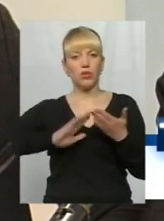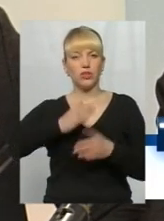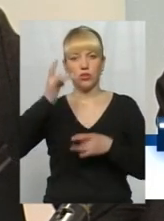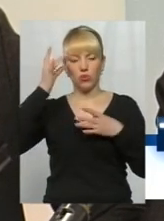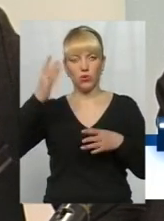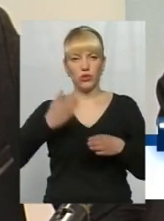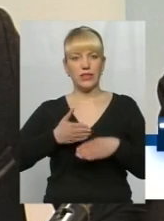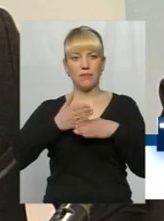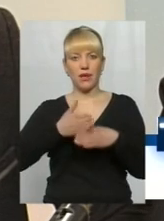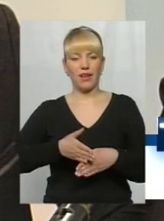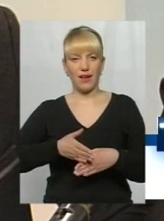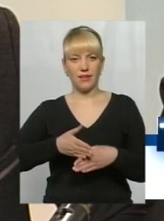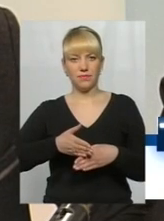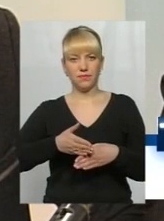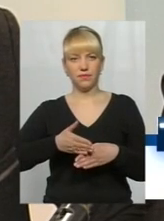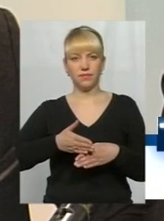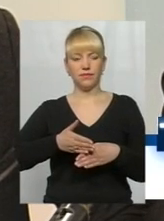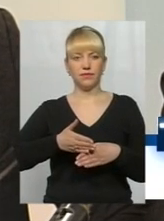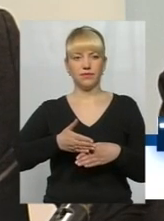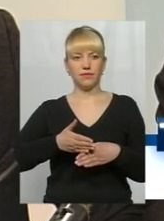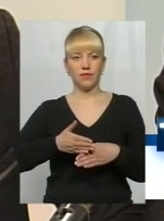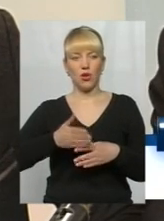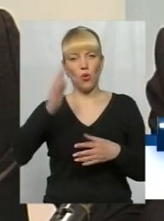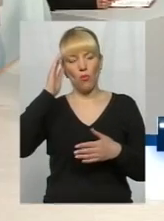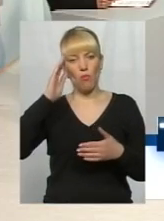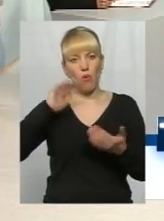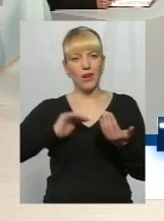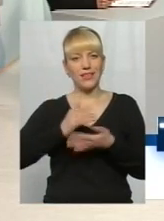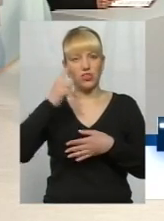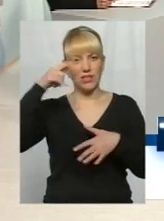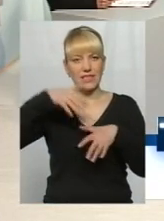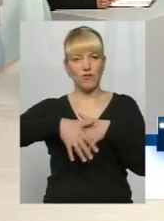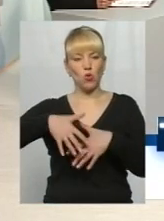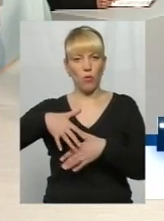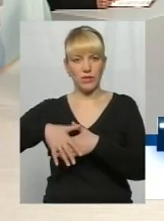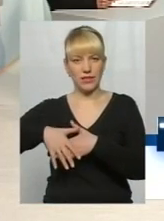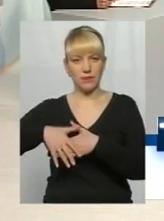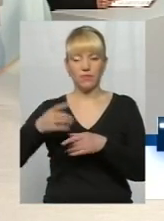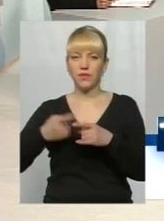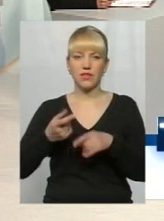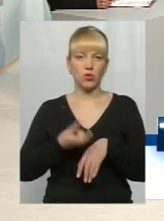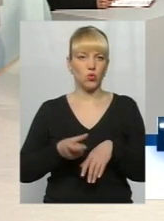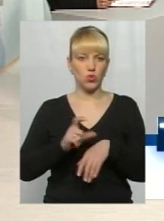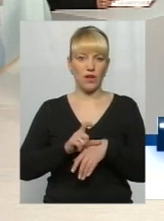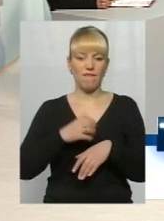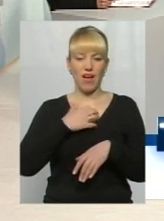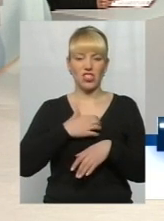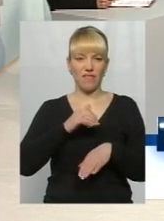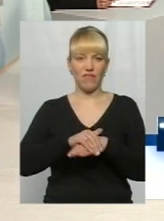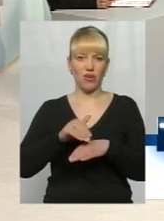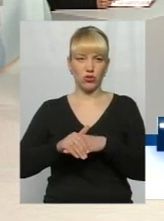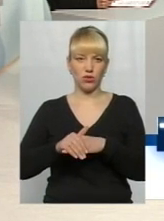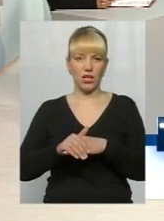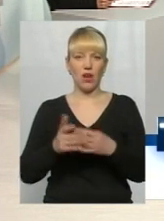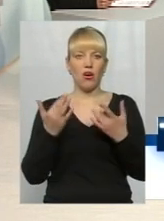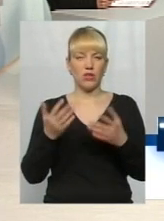сприяє все ж таки і політична свідомість. Це дуже важливий фактор. Дуже важливий фактор,